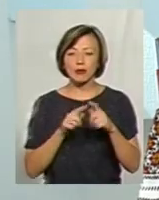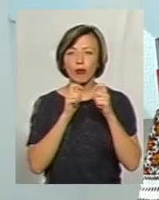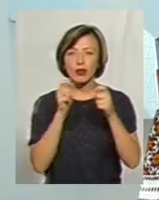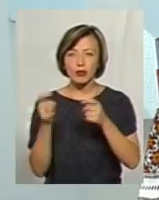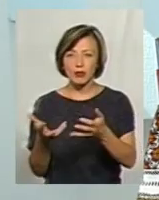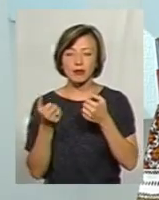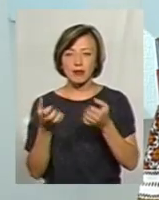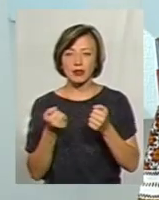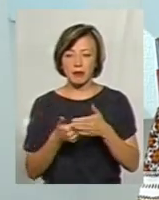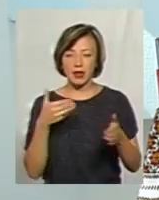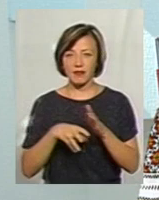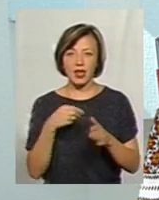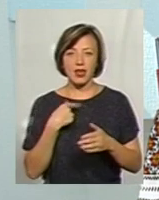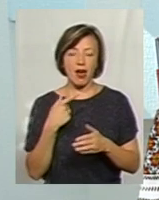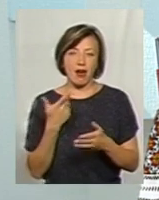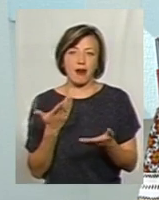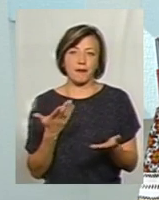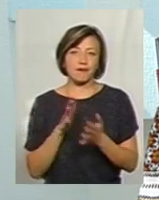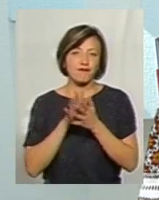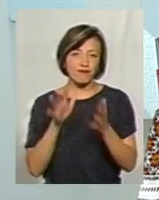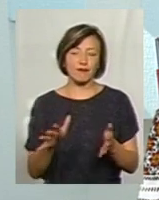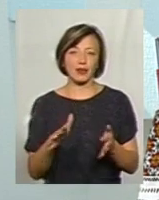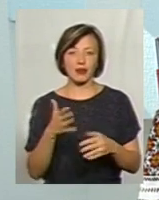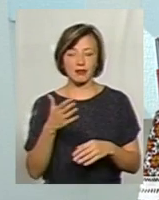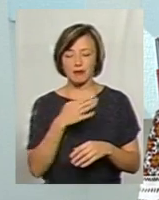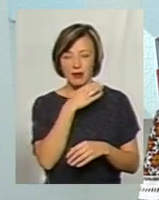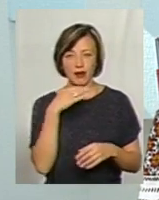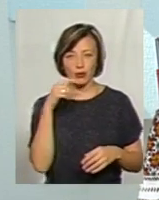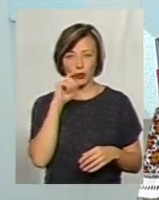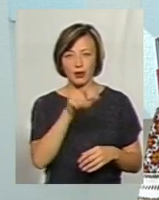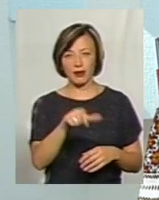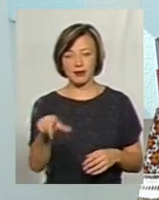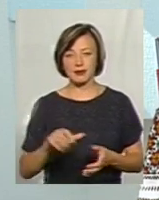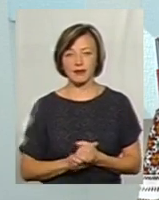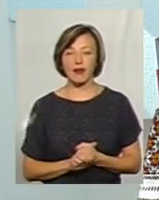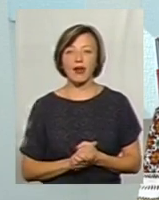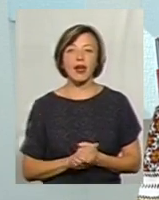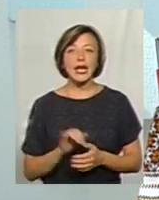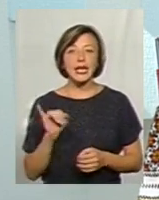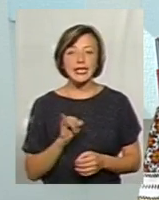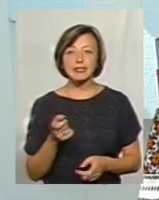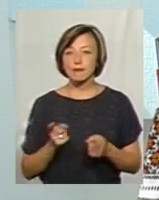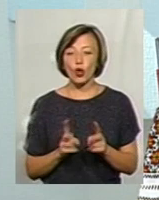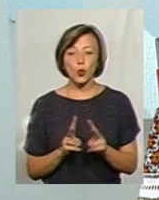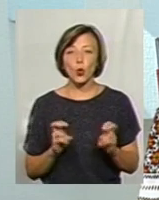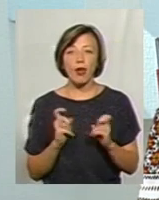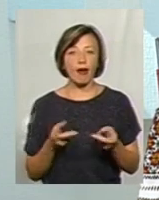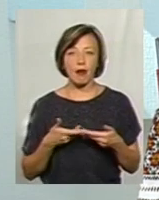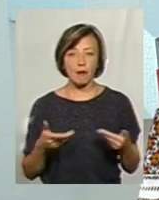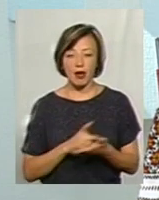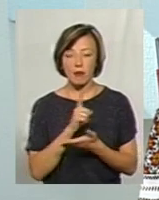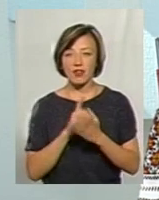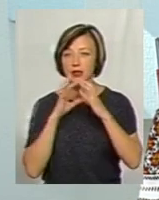будь-яких виборців. Це я засуджувала і засуджую, як багато інших українців. І, звичайно, хто, як не ми, повинні